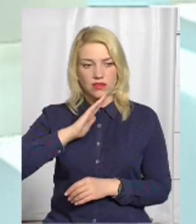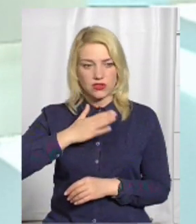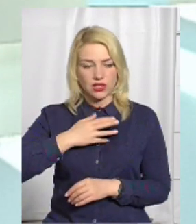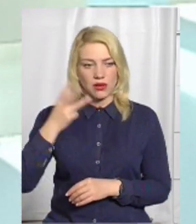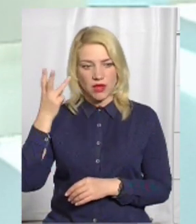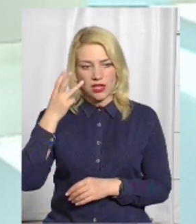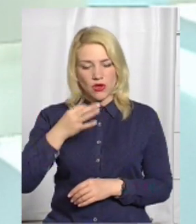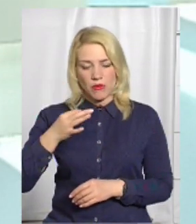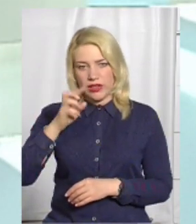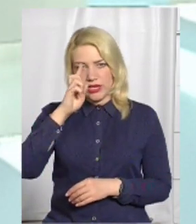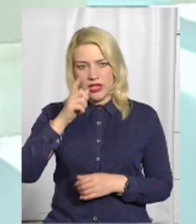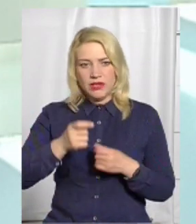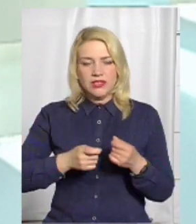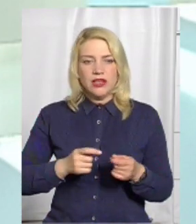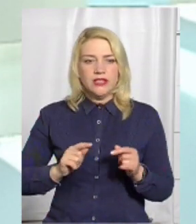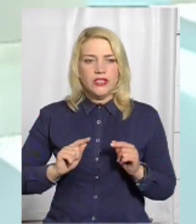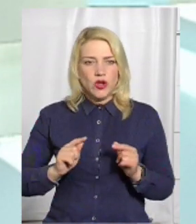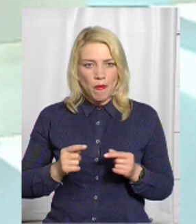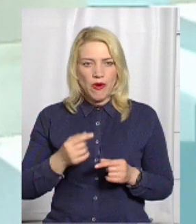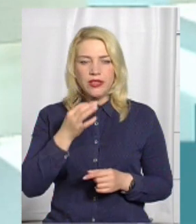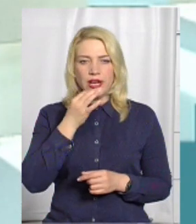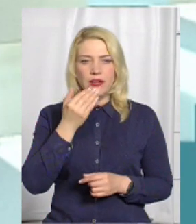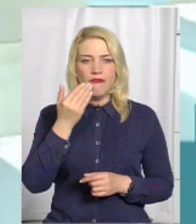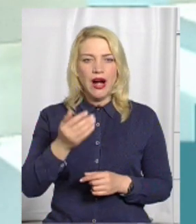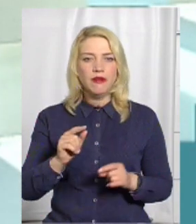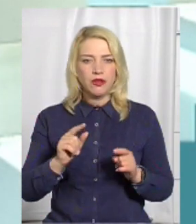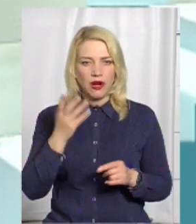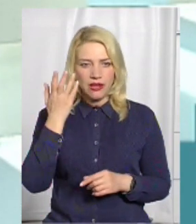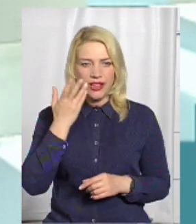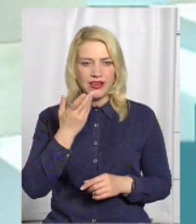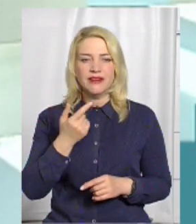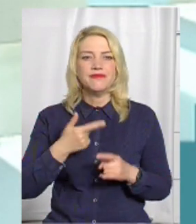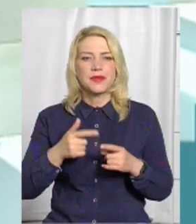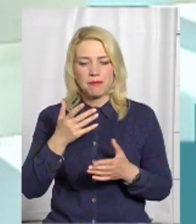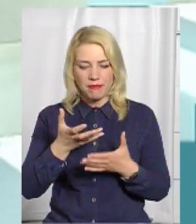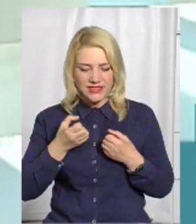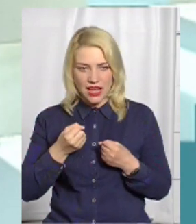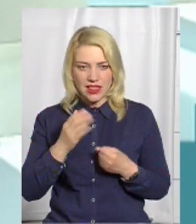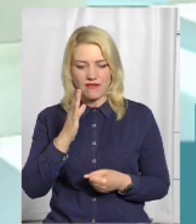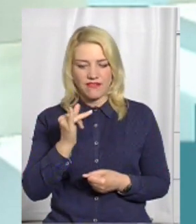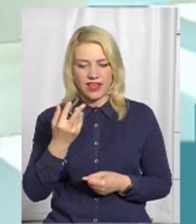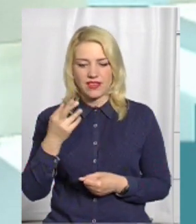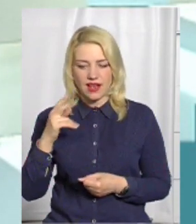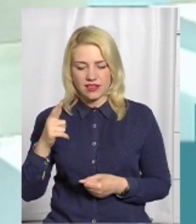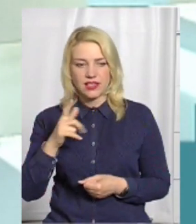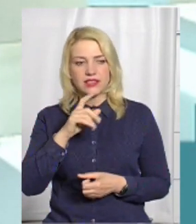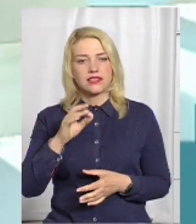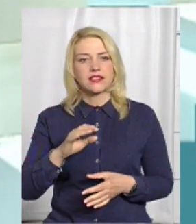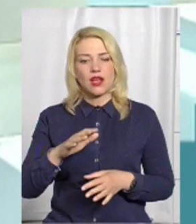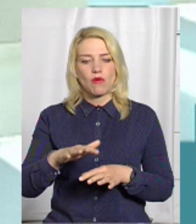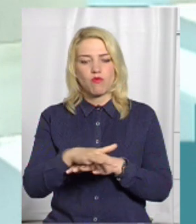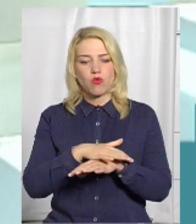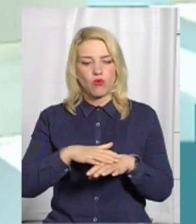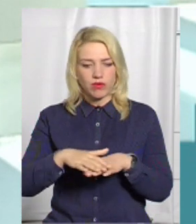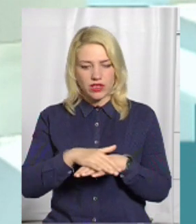Хмельницької облдержадміністрації. Чому, скажу. Тому що, коли я взяла витяг з публічної кадастрової